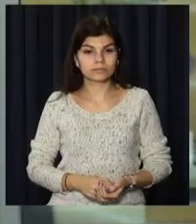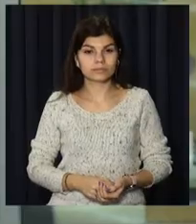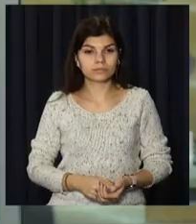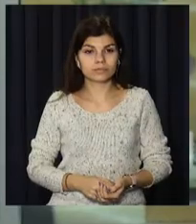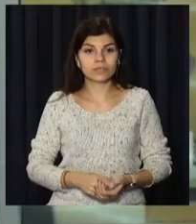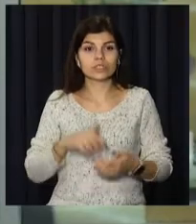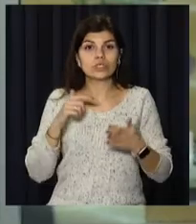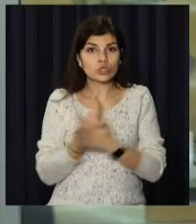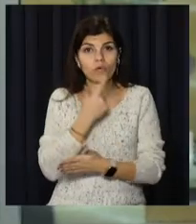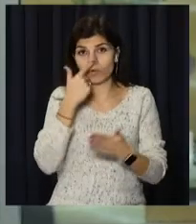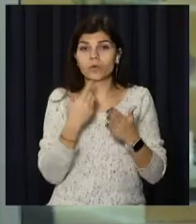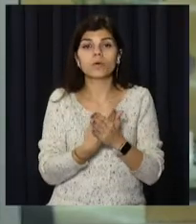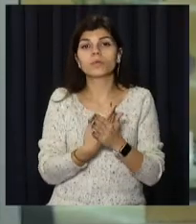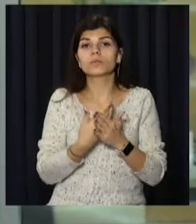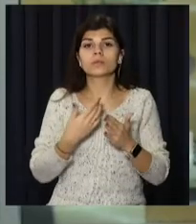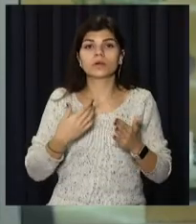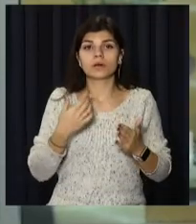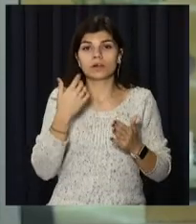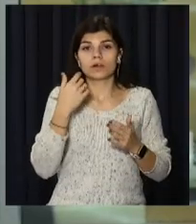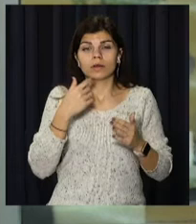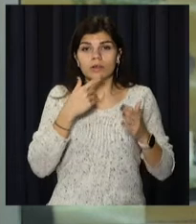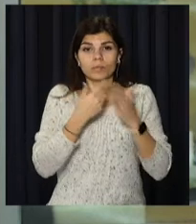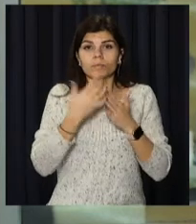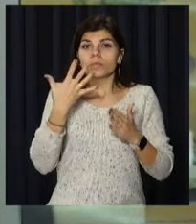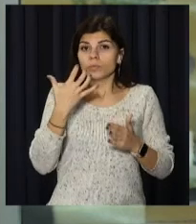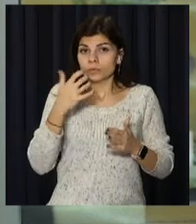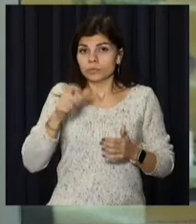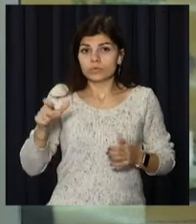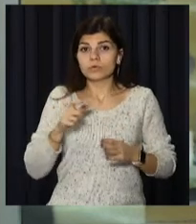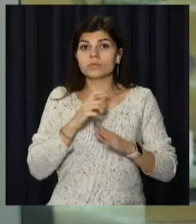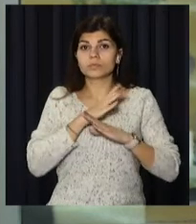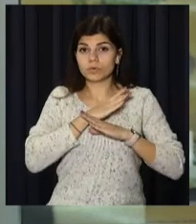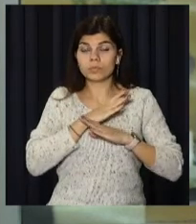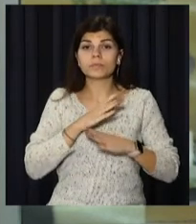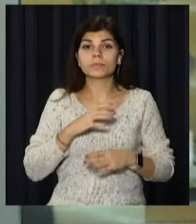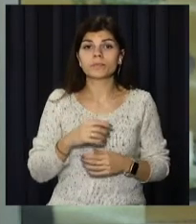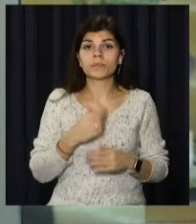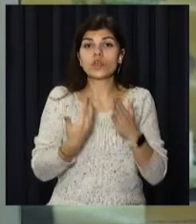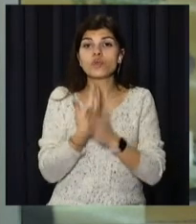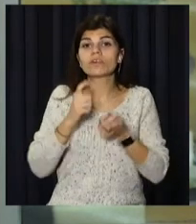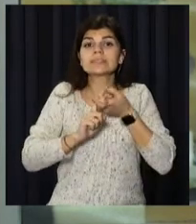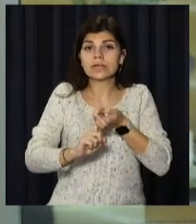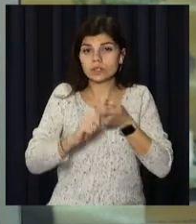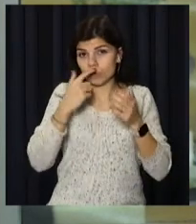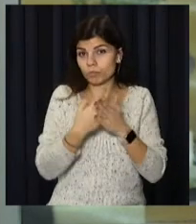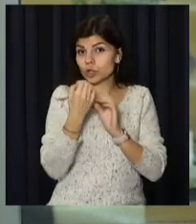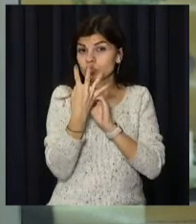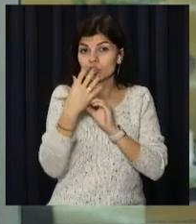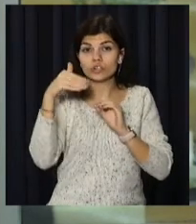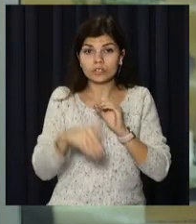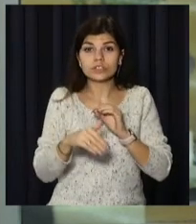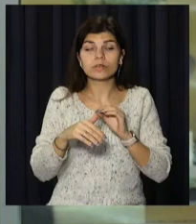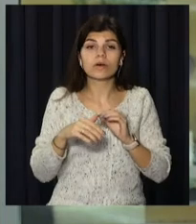Знову понад пів тисячі померлих від коронавірусу зафіксували в Україні за попередню добу. Нових заражених майже 14